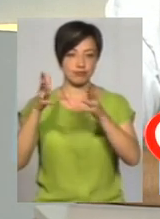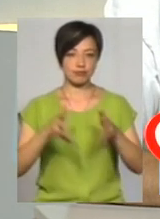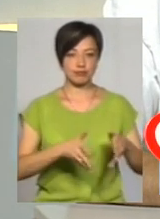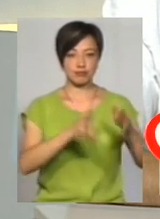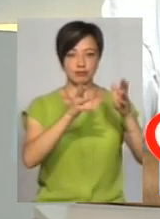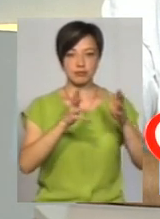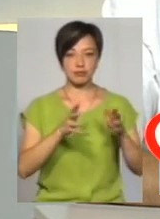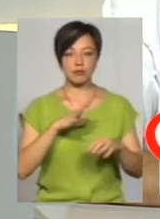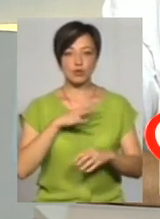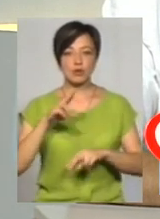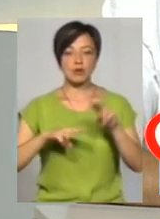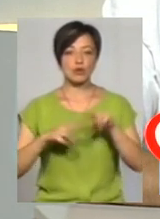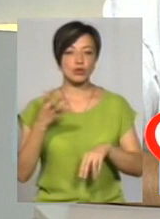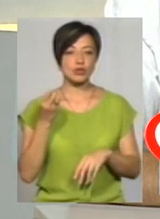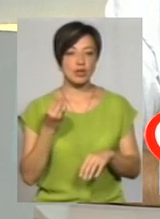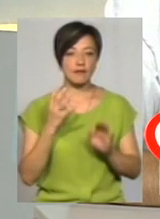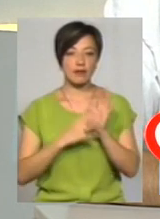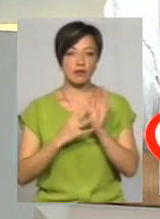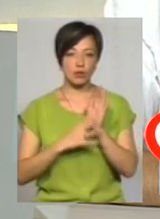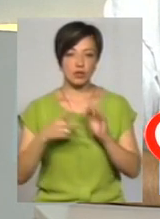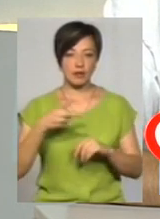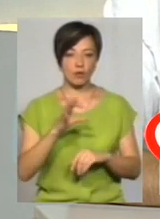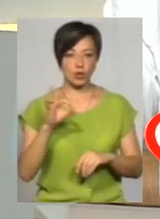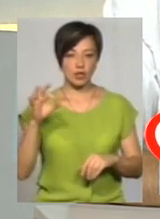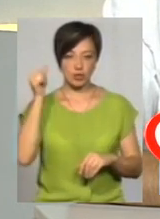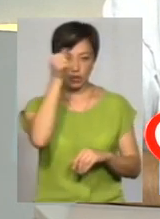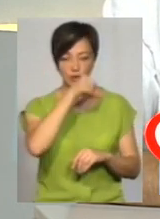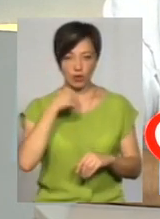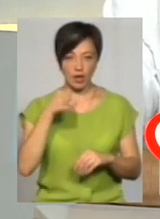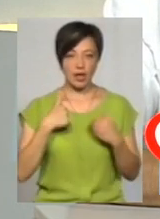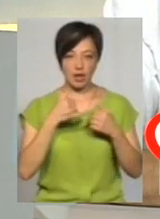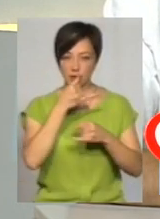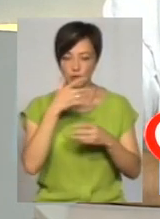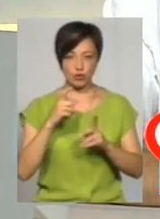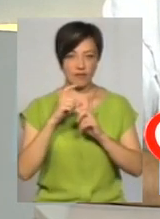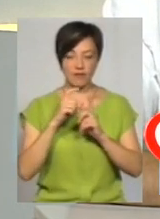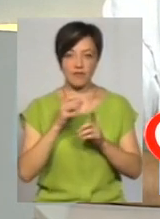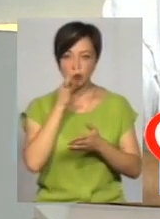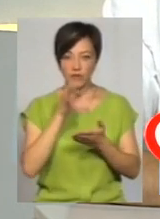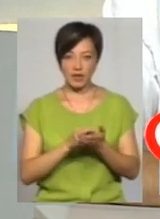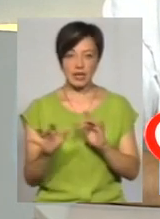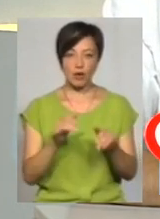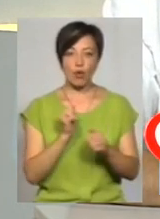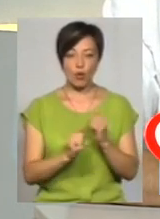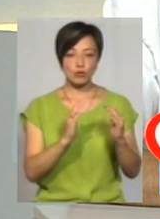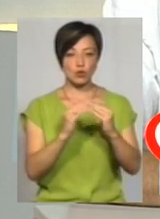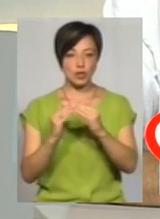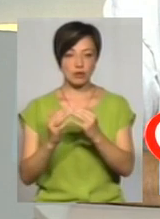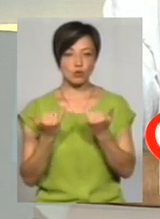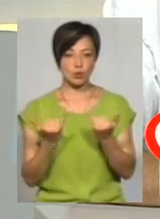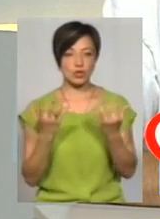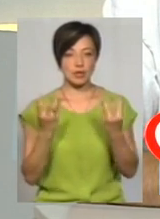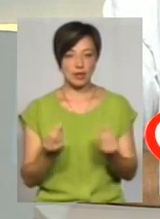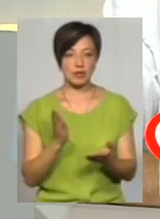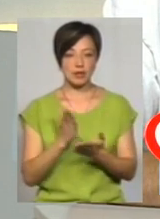весь каньон, він був забудований ще в 90-х і 2000-х роках. Я не можу відповідати за ті дії, які є. За кожен будинок, який на сьогоднішній день